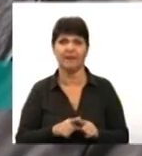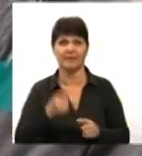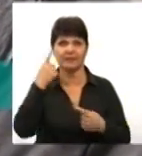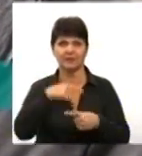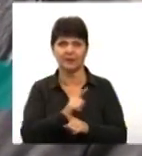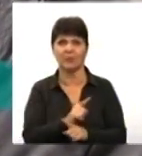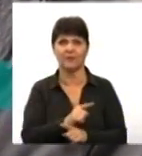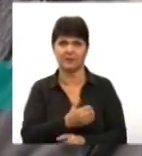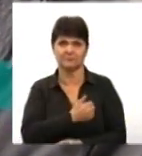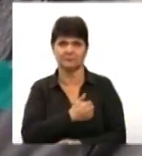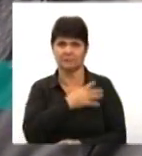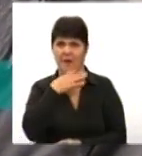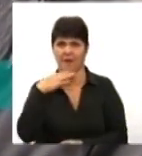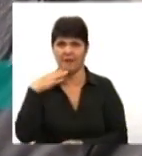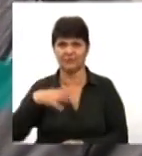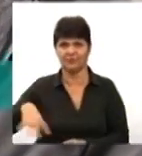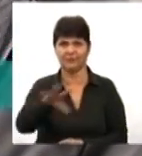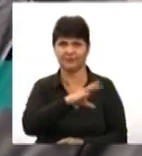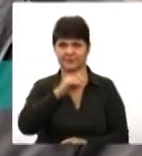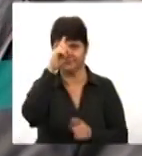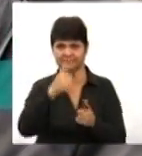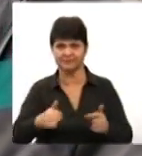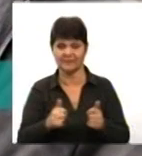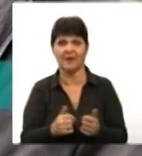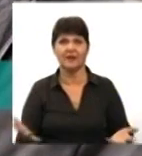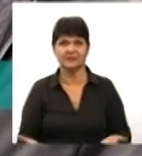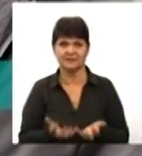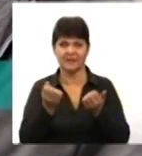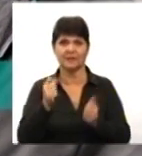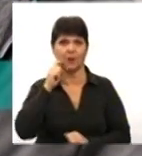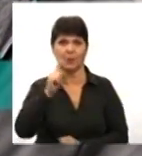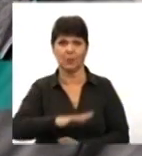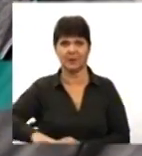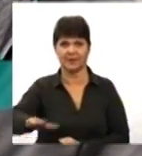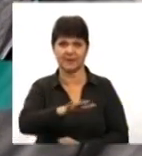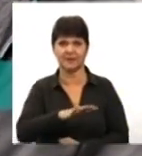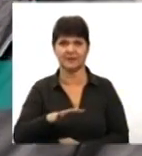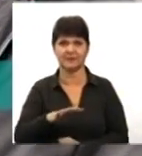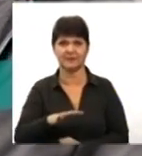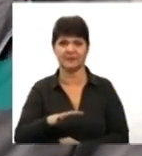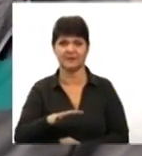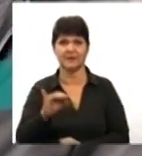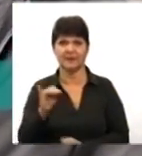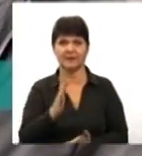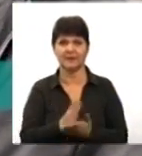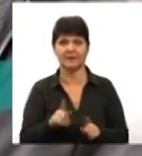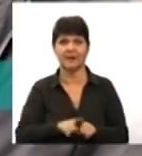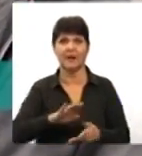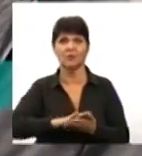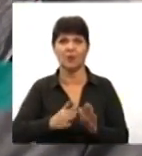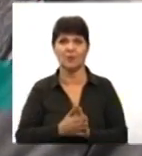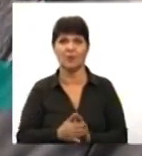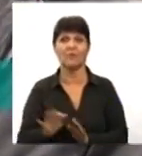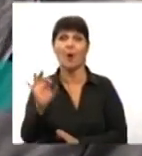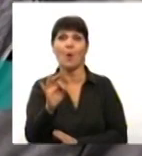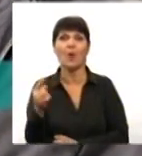Вінницької області, я думаю, що вона знайде свою підтримку у всій Україні. То є така домовленість про те, що навіть на